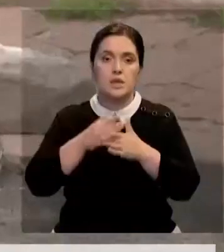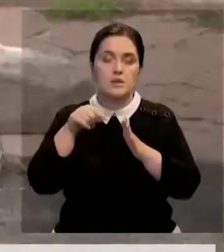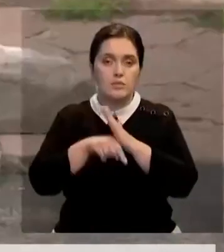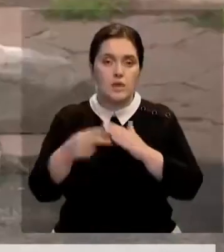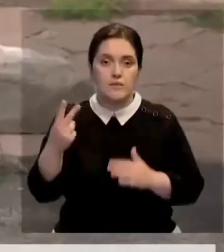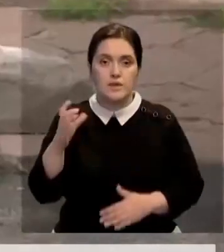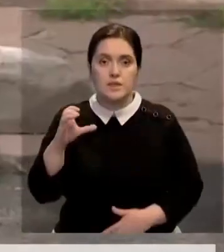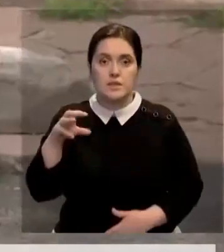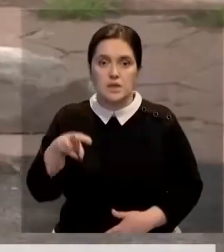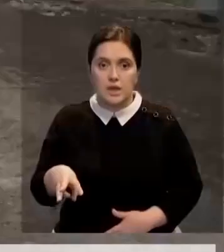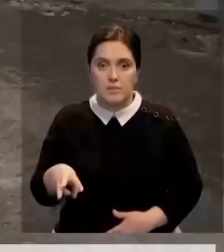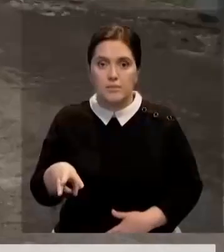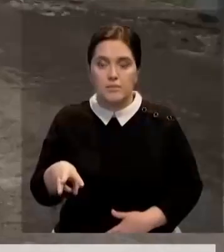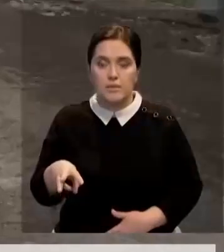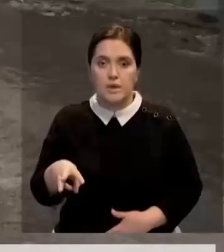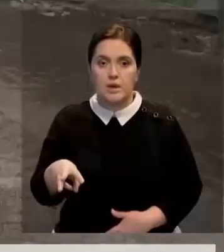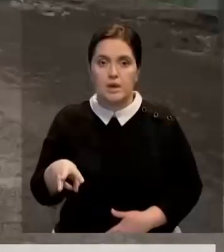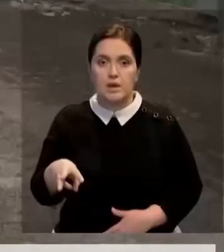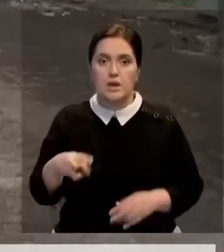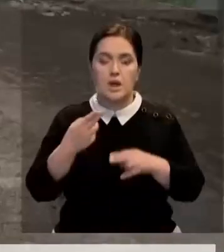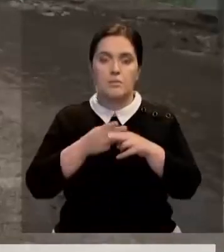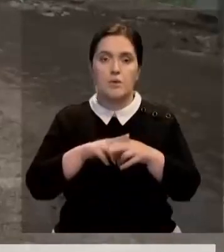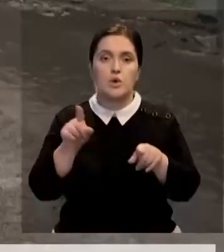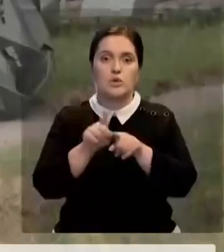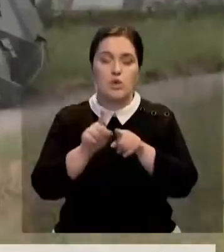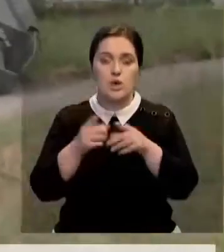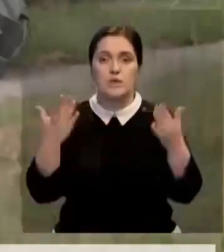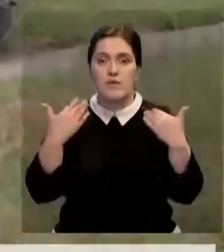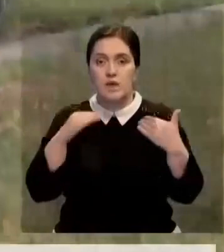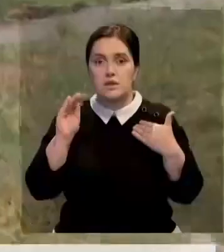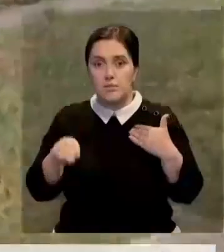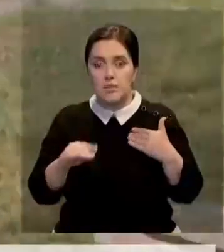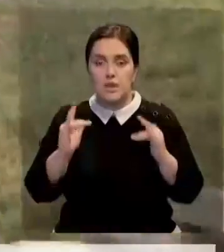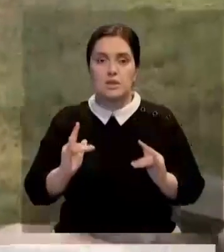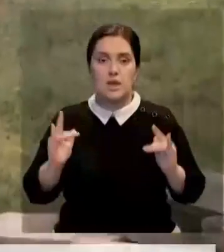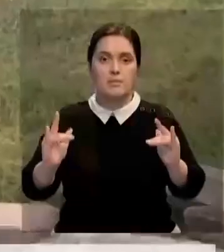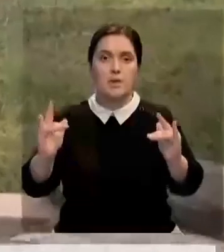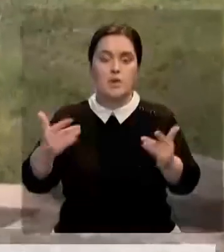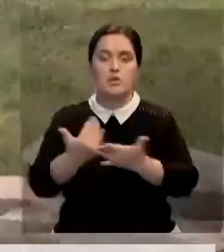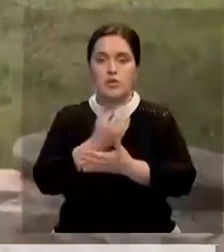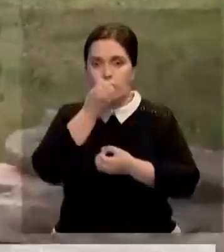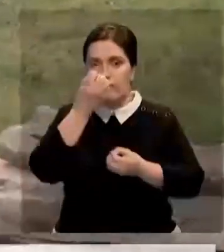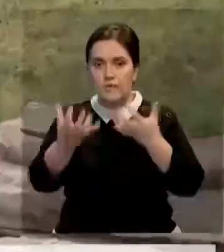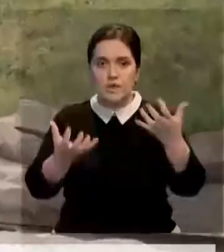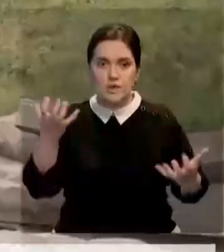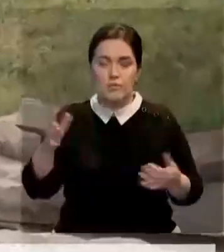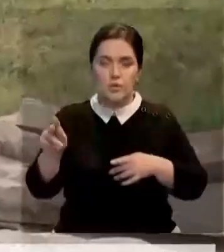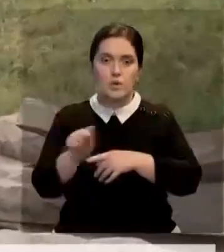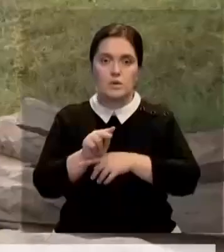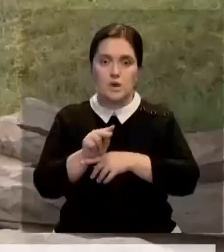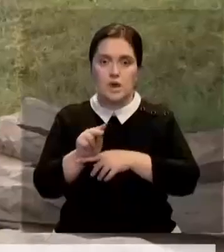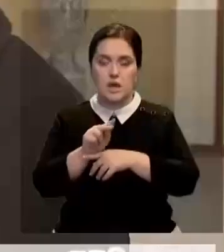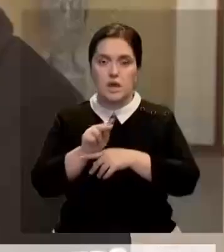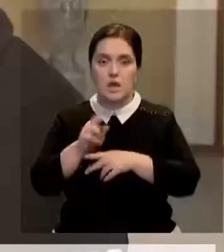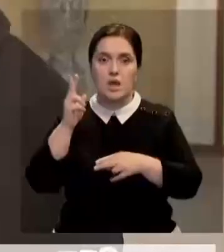сантиметров. Они не заделут корневую систему зеленых насаждений. Также в сквере появятся скамейки и новые цветочные клумбы. Реконструкцию планируется завершить к концу